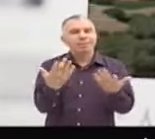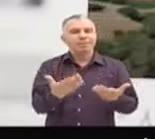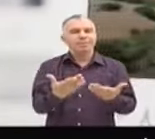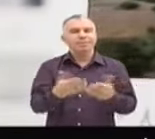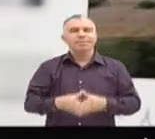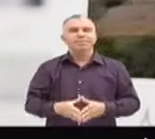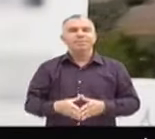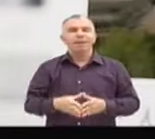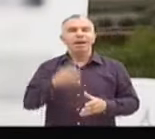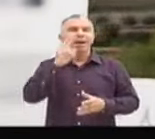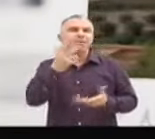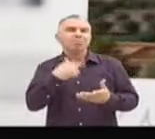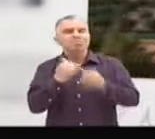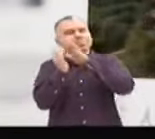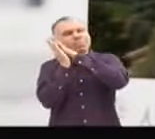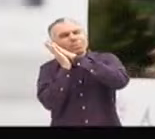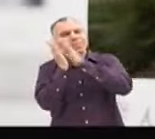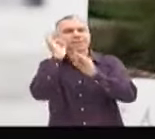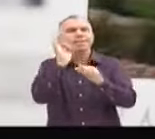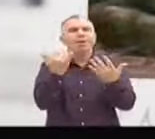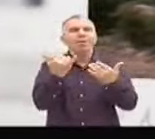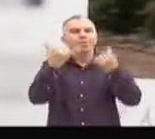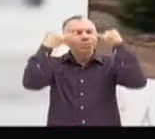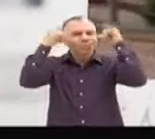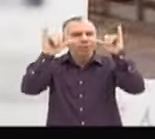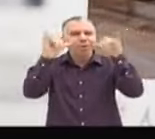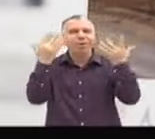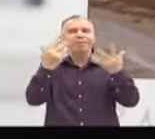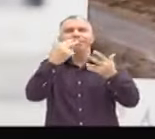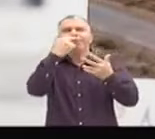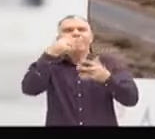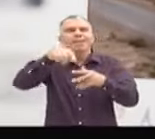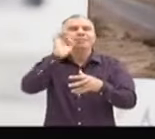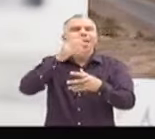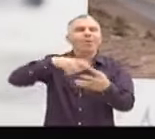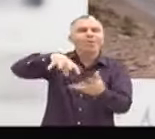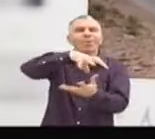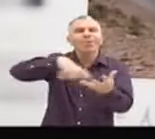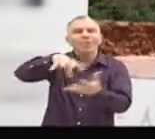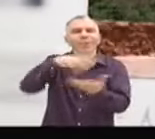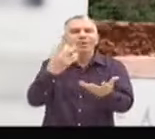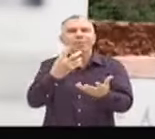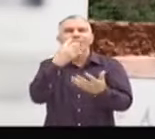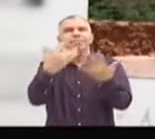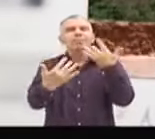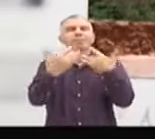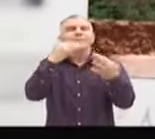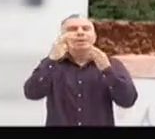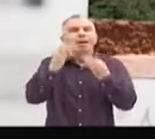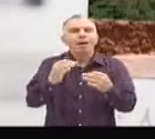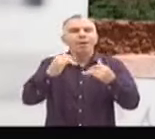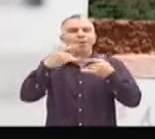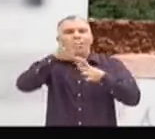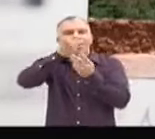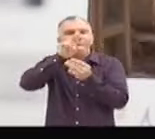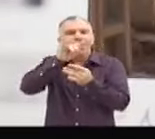on dormait avec les vaches, enfin voilà, ça sentait le cretin, les